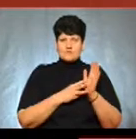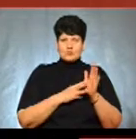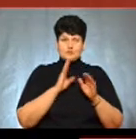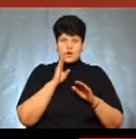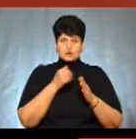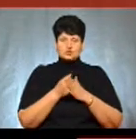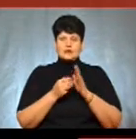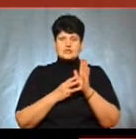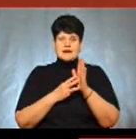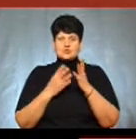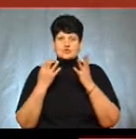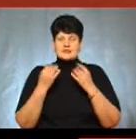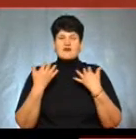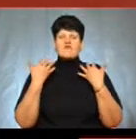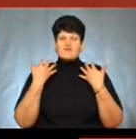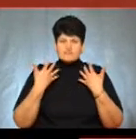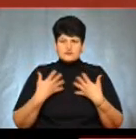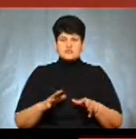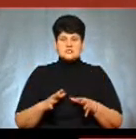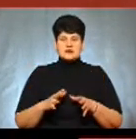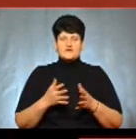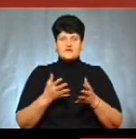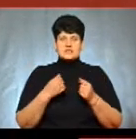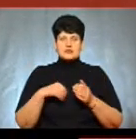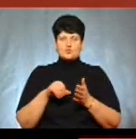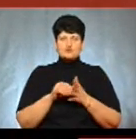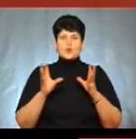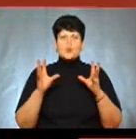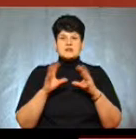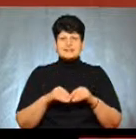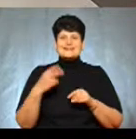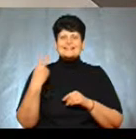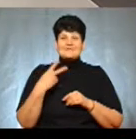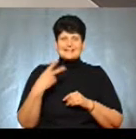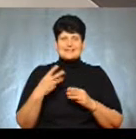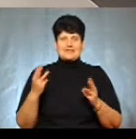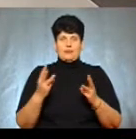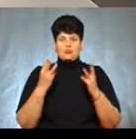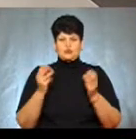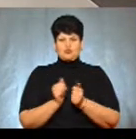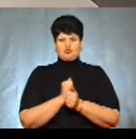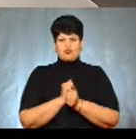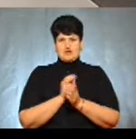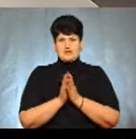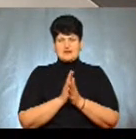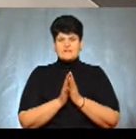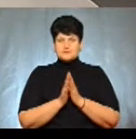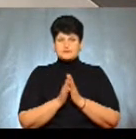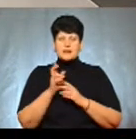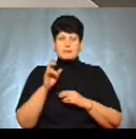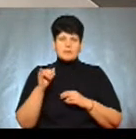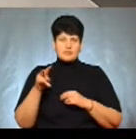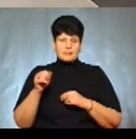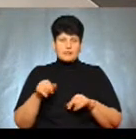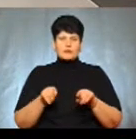ранку до 3 години дня, ми вже взяли участь у гасінні 20 пожеж сухої трави. Отже, в Білій